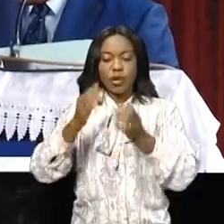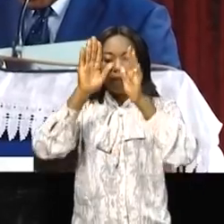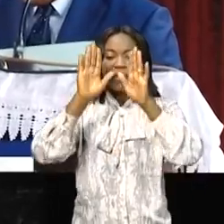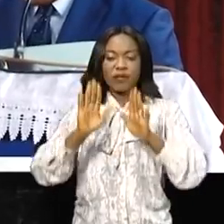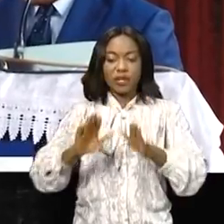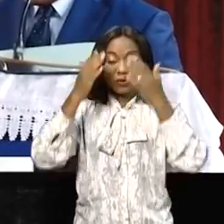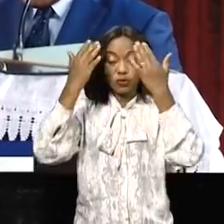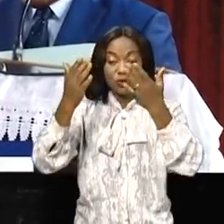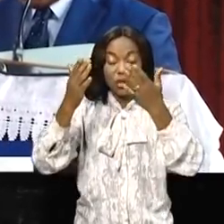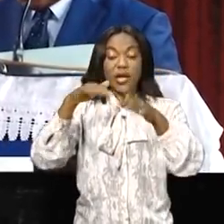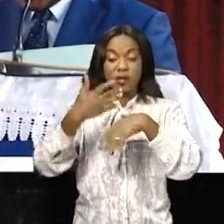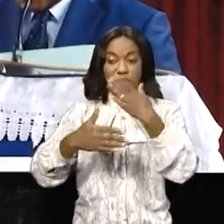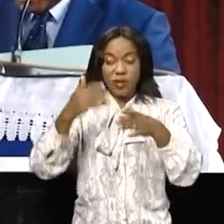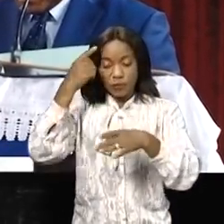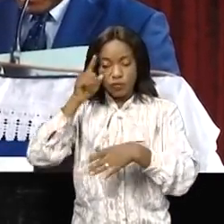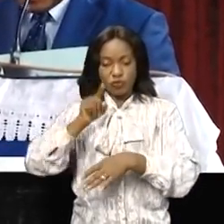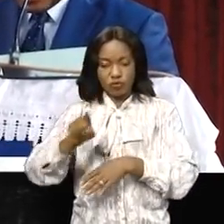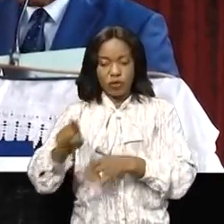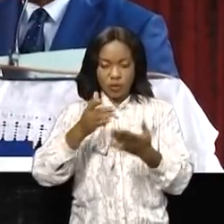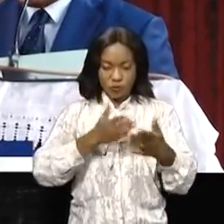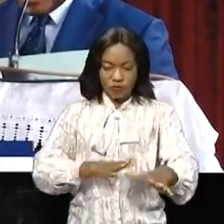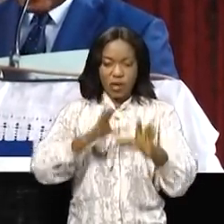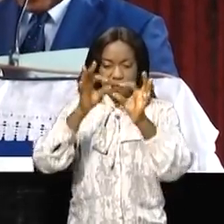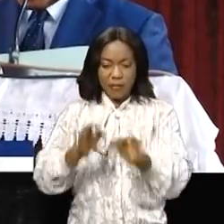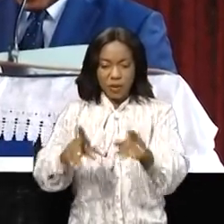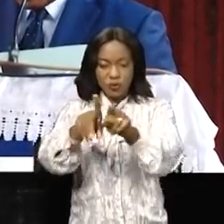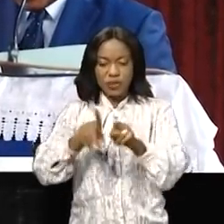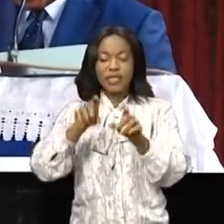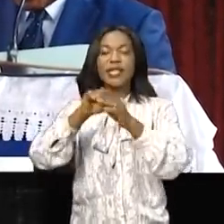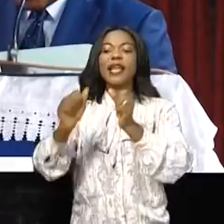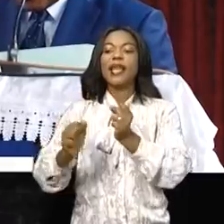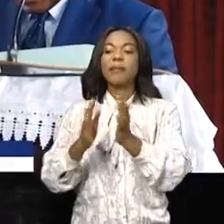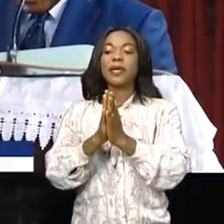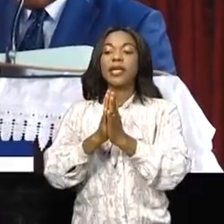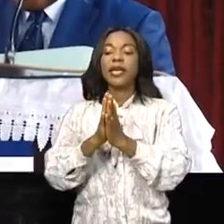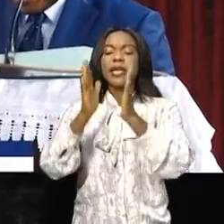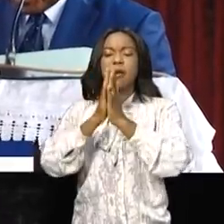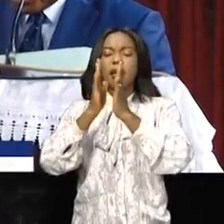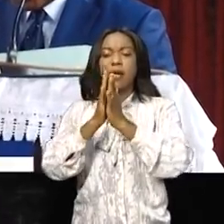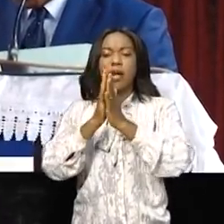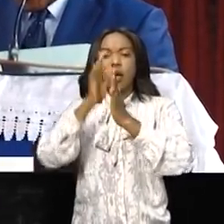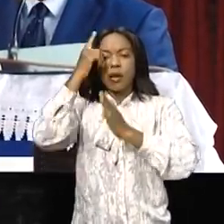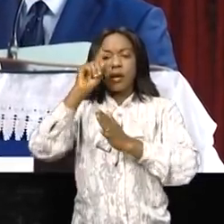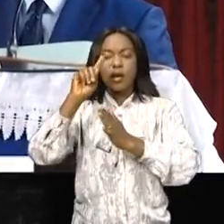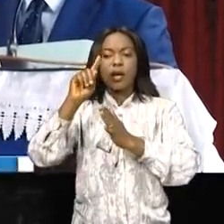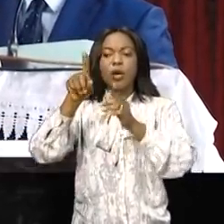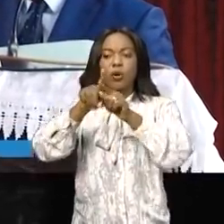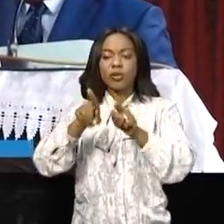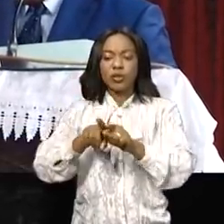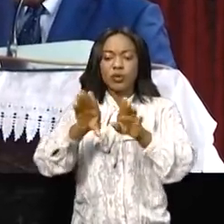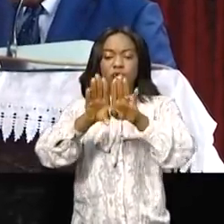que Dieu a réalisées pour lui et dans la prière d'intercession afin que tu sois